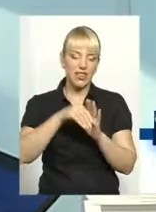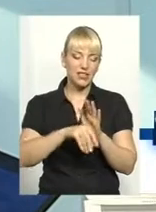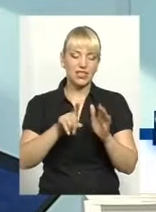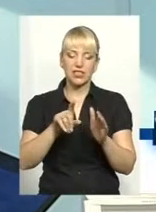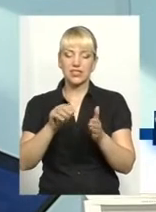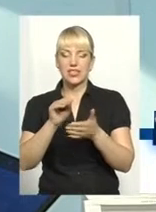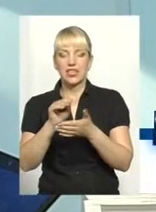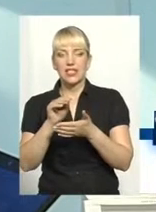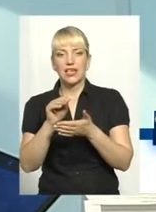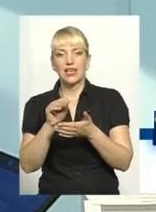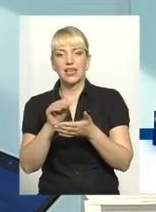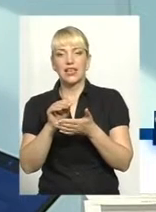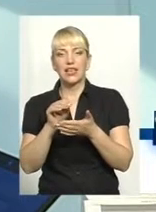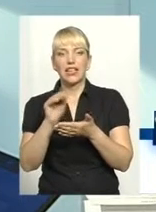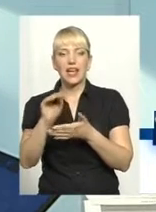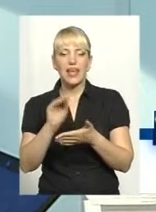перепоною для